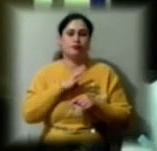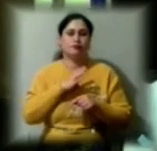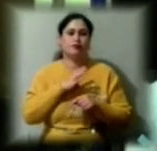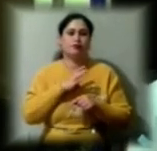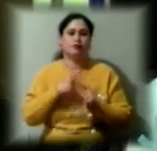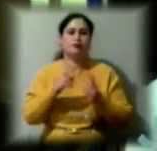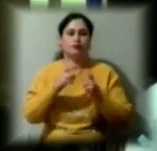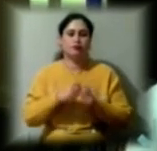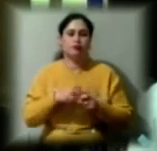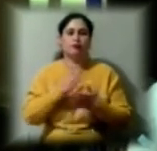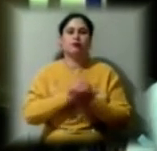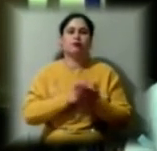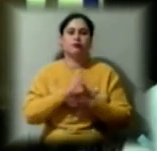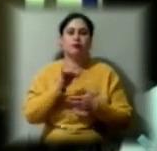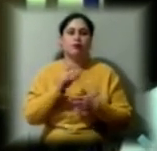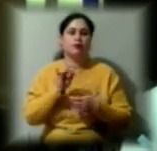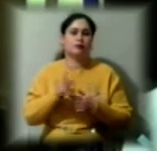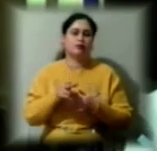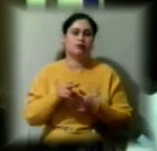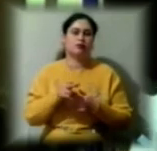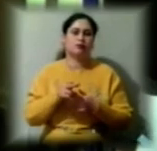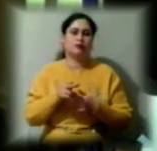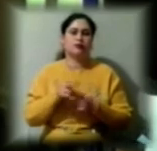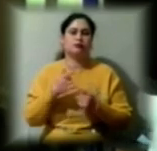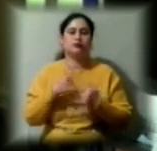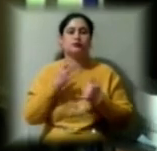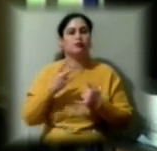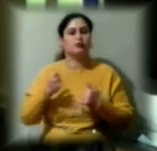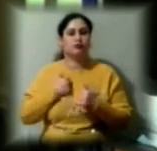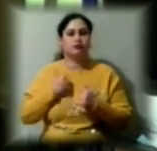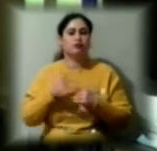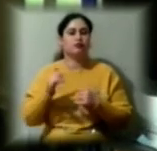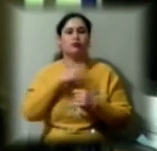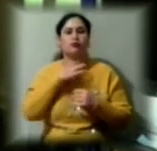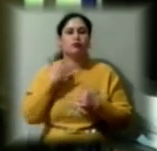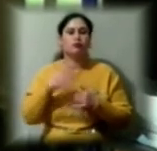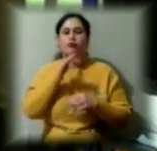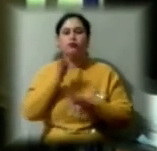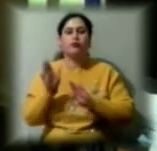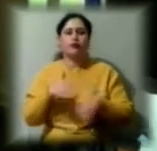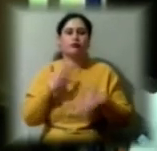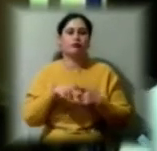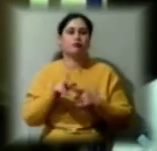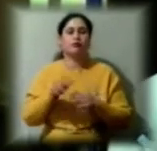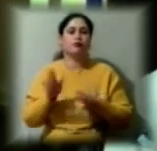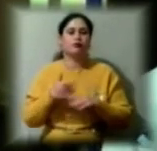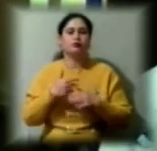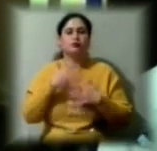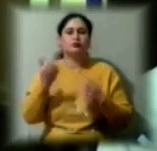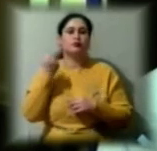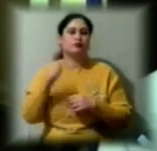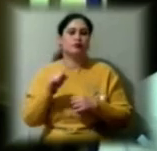ветеранів-медиків. На жаль, вже дуже багато часу пройшло після великої перемоги, і